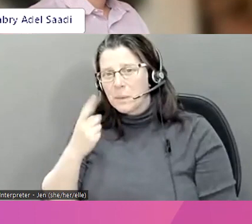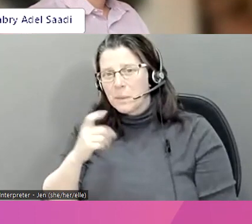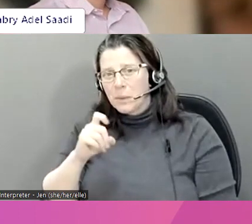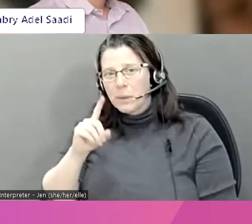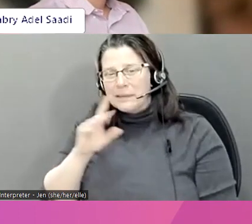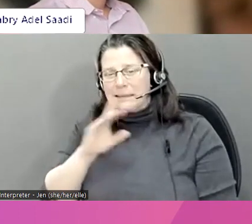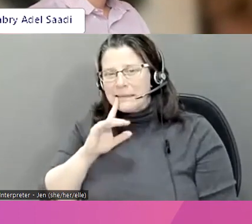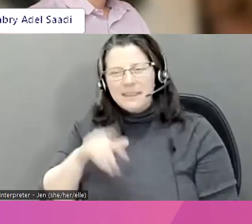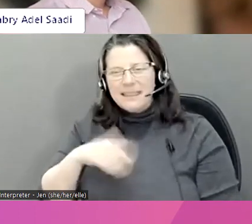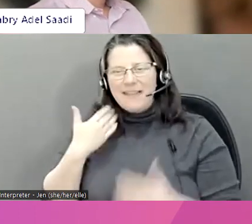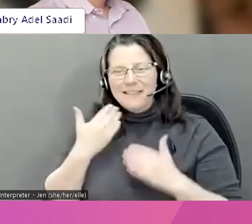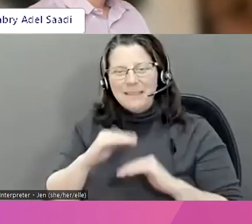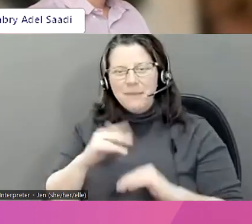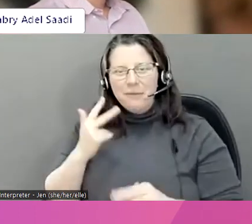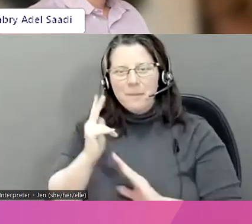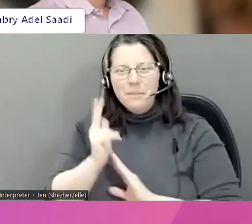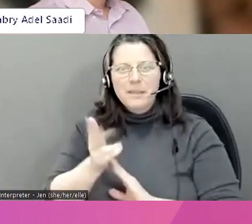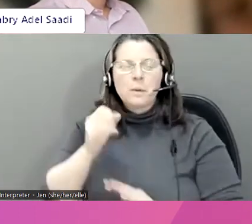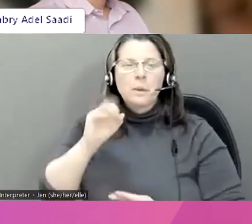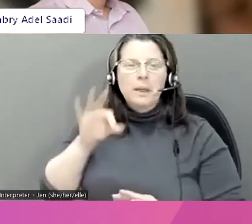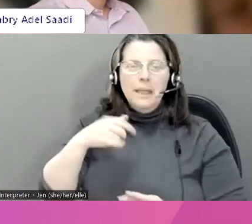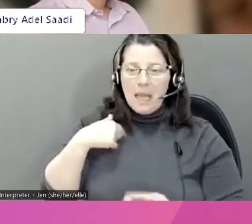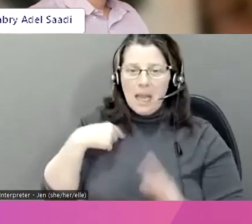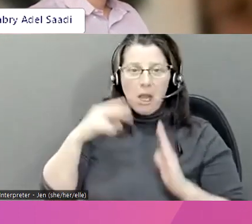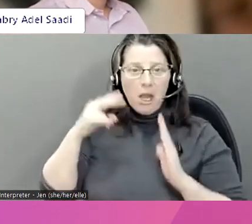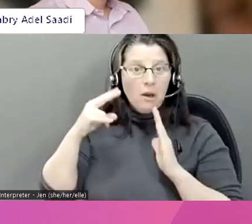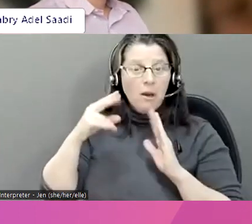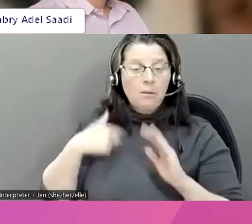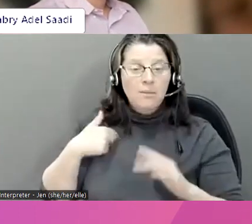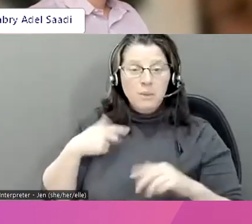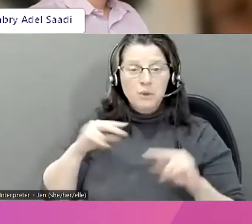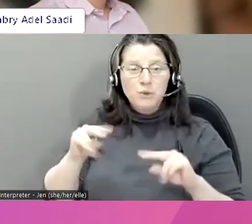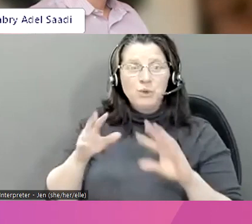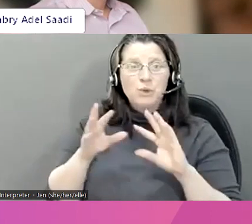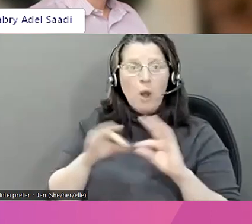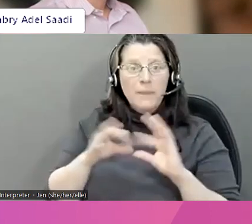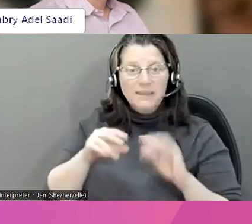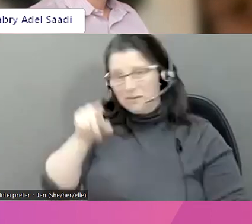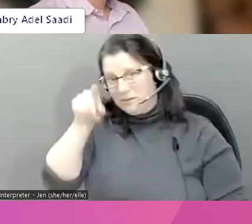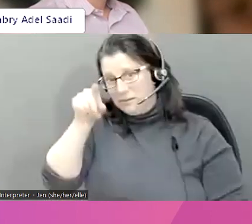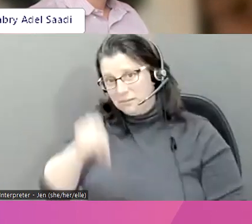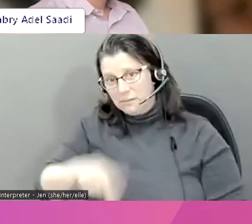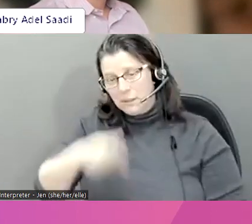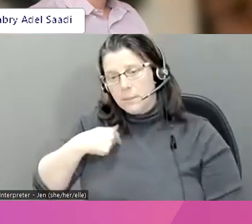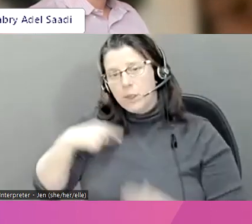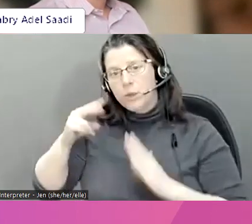mais le temps nous manque. Donc, je vais lire les commentaires, car ils sont excellents.